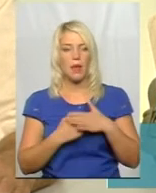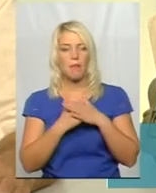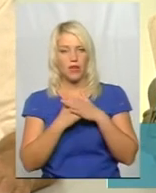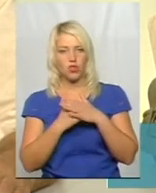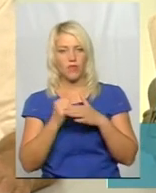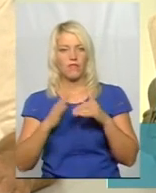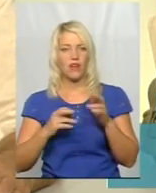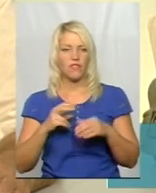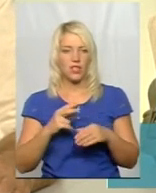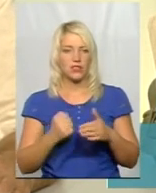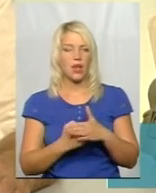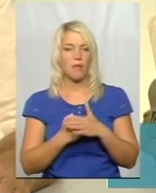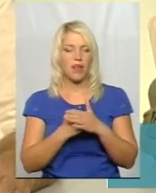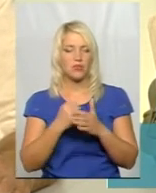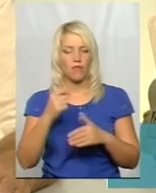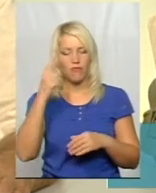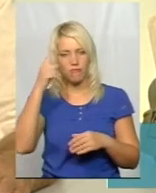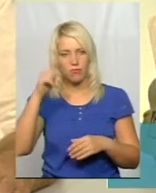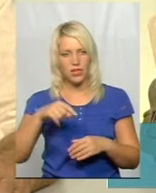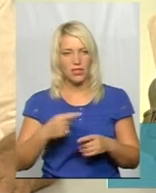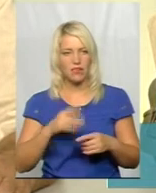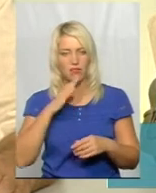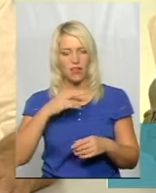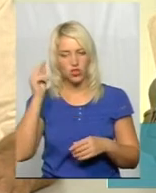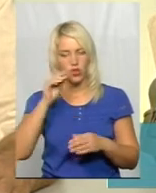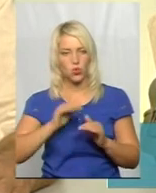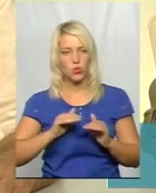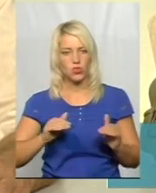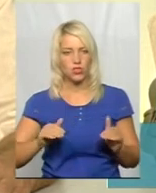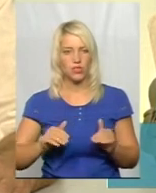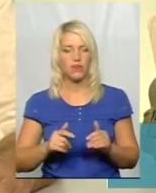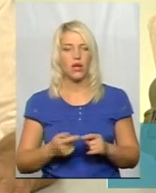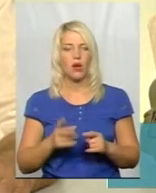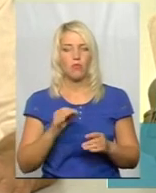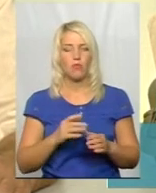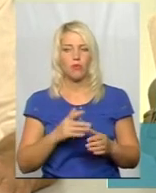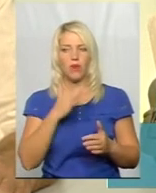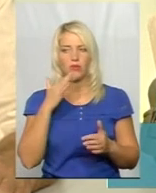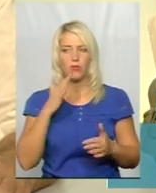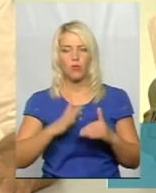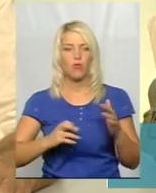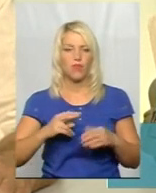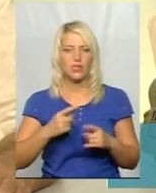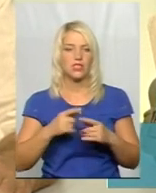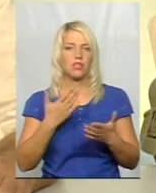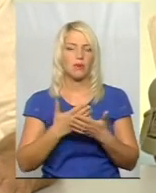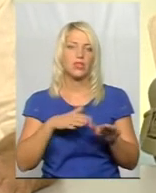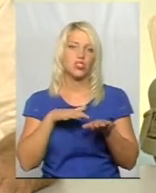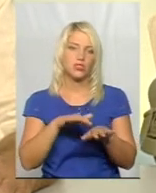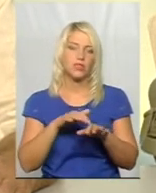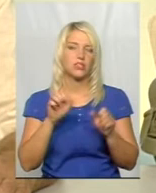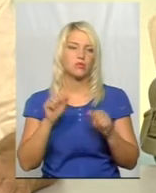кваліфікації чи базові вміння, звичайно, наші учні в порядку професій, тому числі швачка, можуть